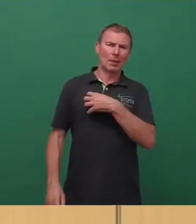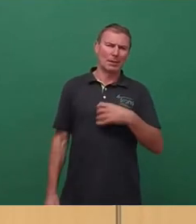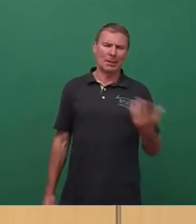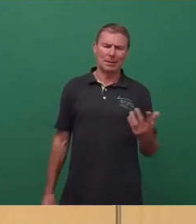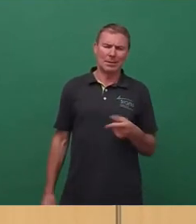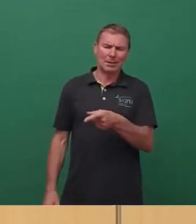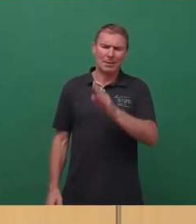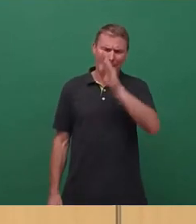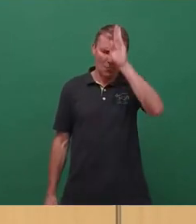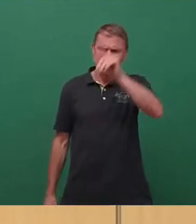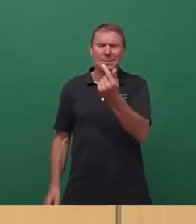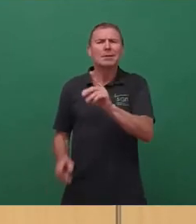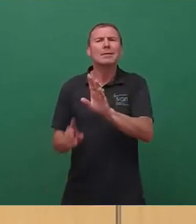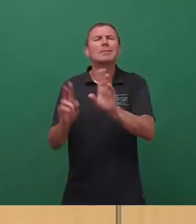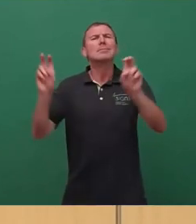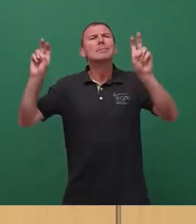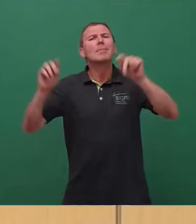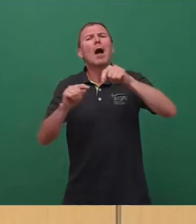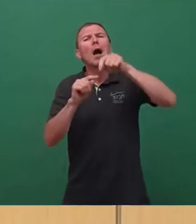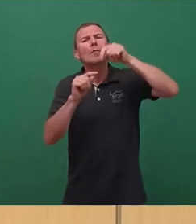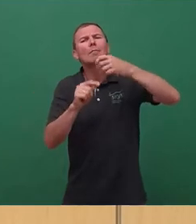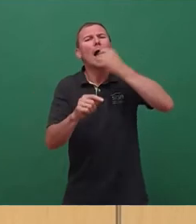ein Tröpfchen auf den sprichwörtlichen heißen Stein.